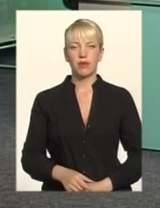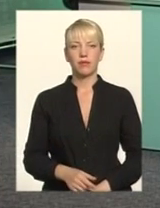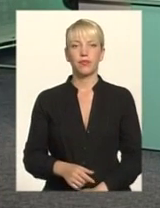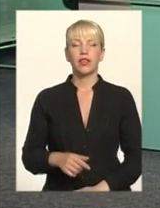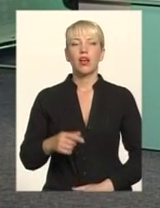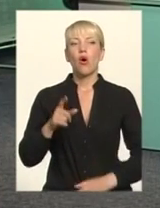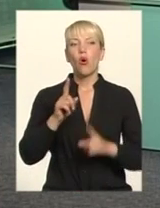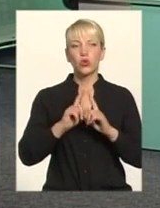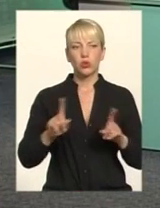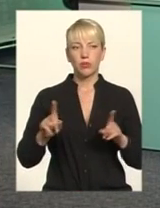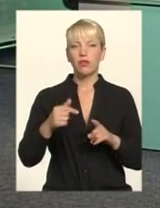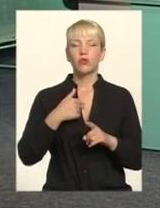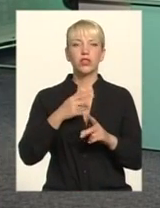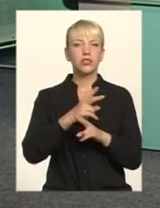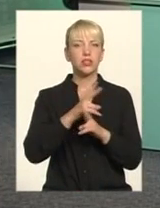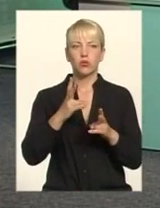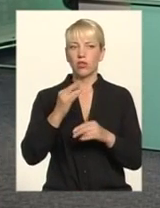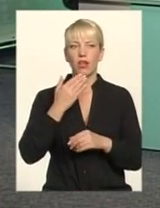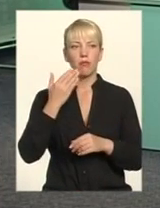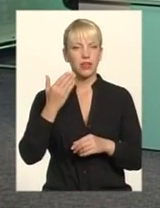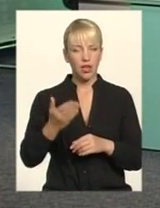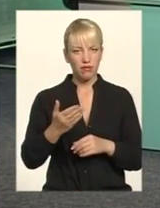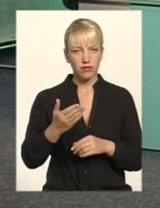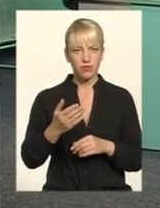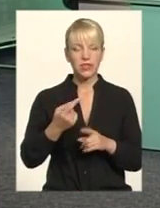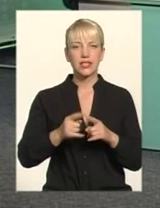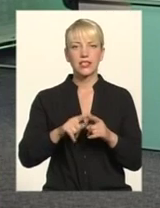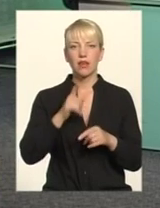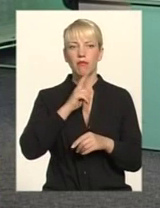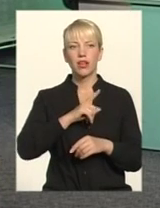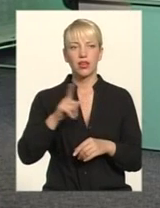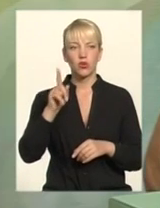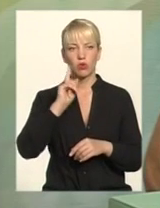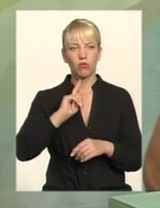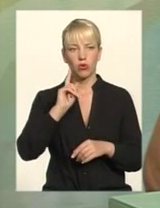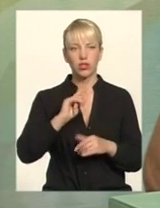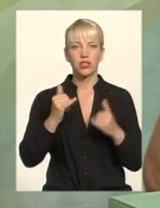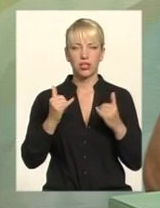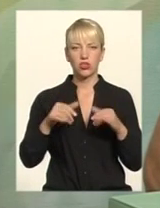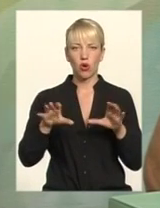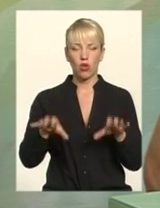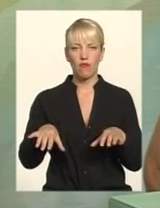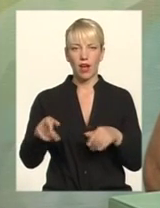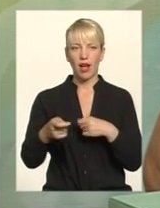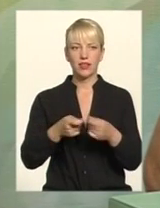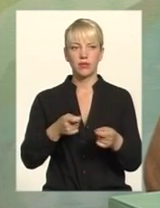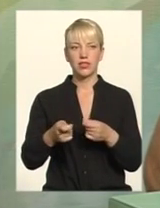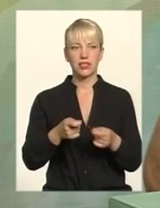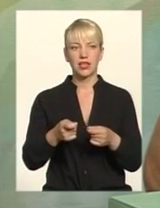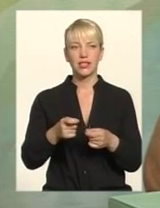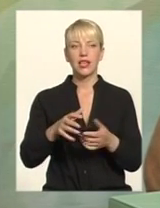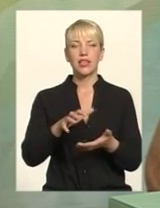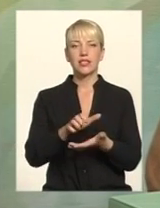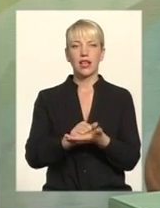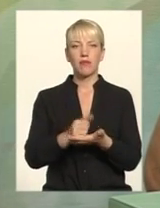особливо ніхто нас і не питав за цей період, поки нинішній голова адміністрації займає